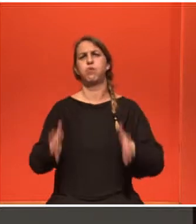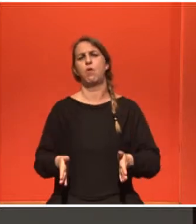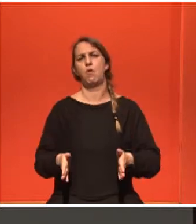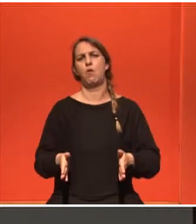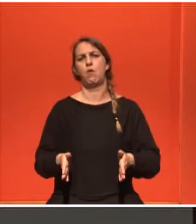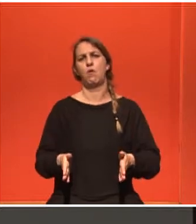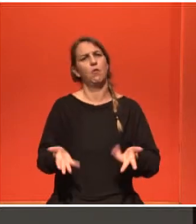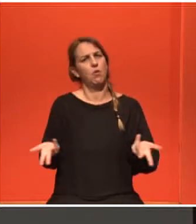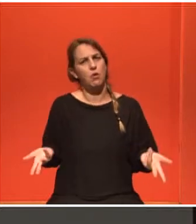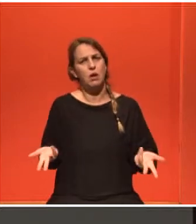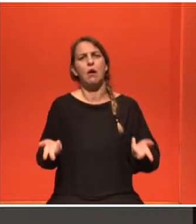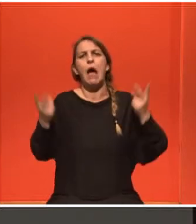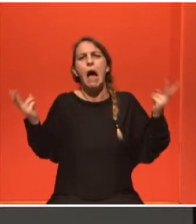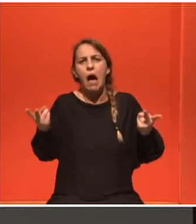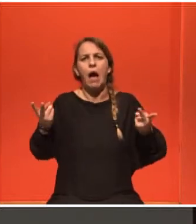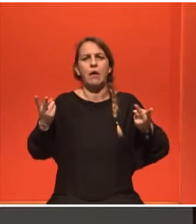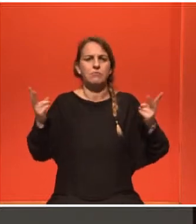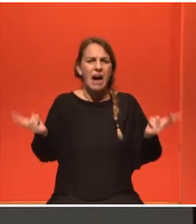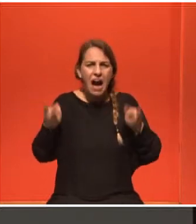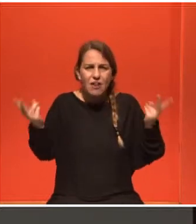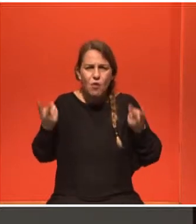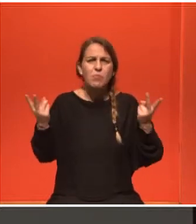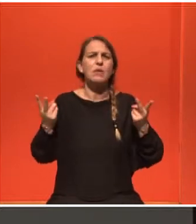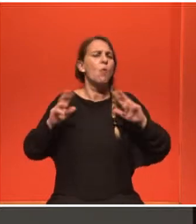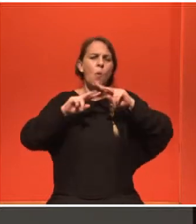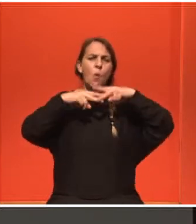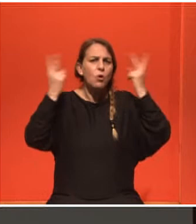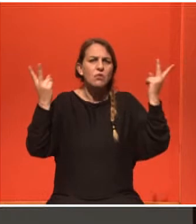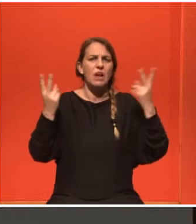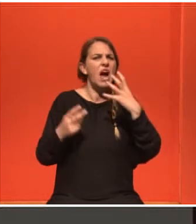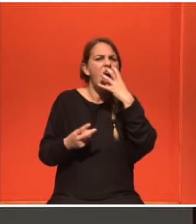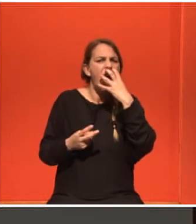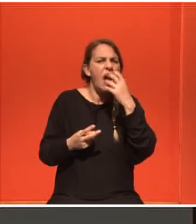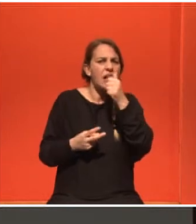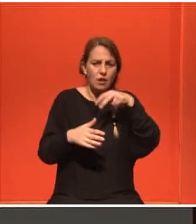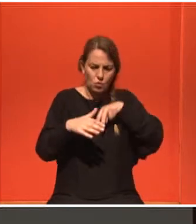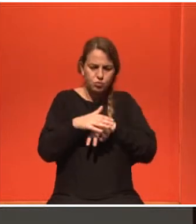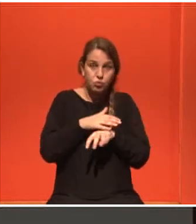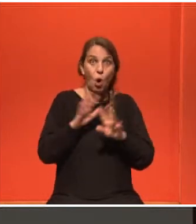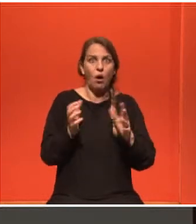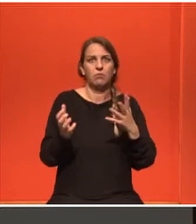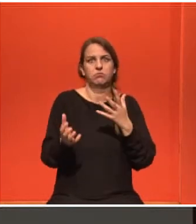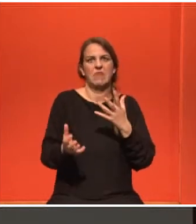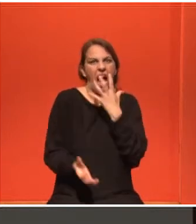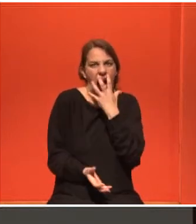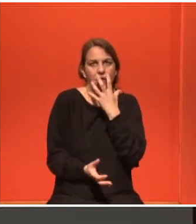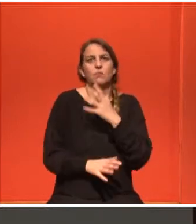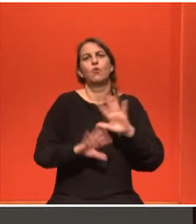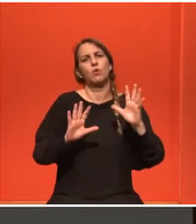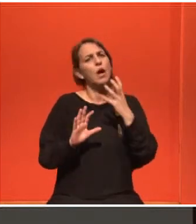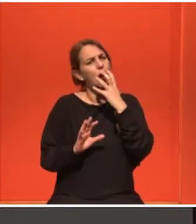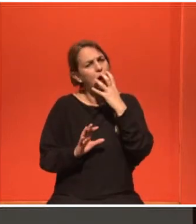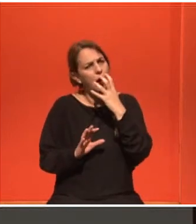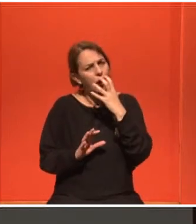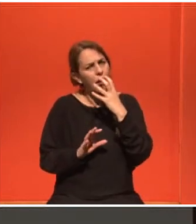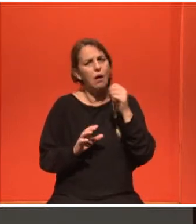αεροβική άσκηση και θερμάλουτρά μπορεί να κάνει, όχι καυτά εννοείται. Μπορεί να